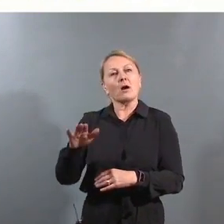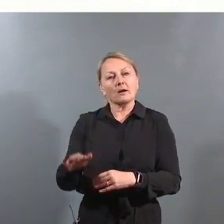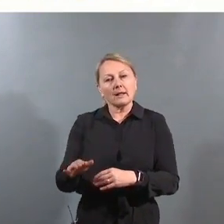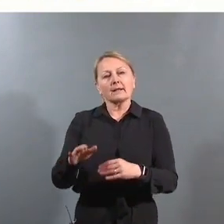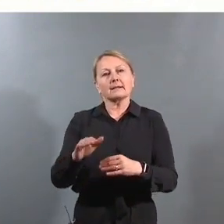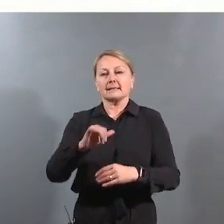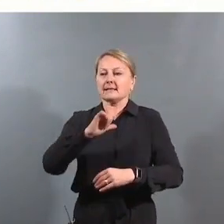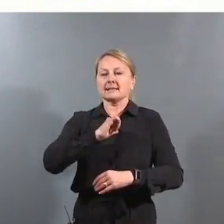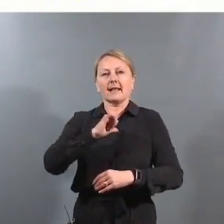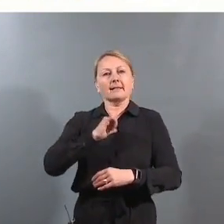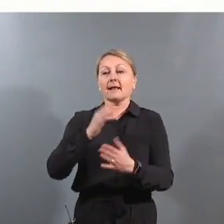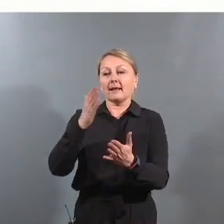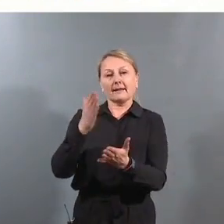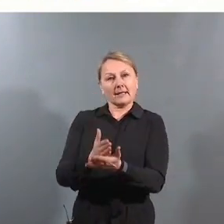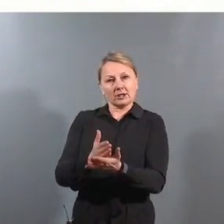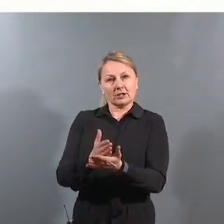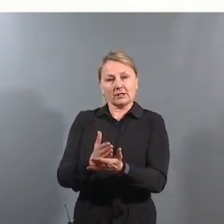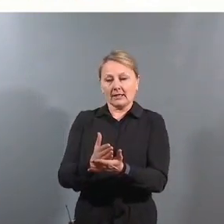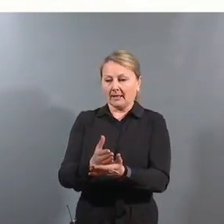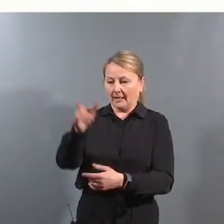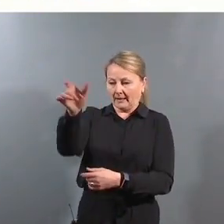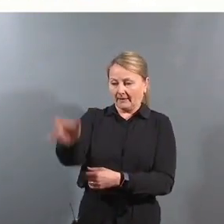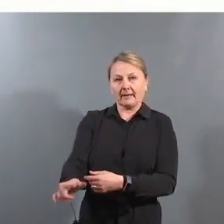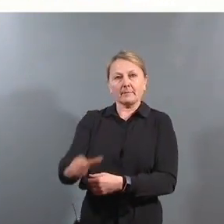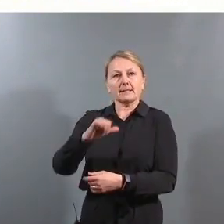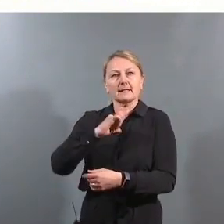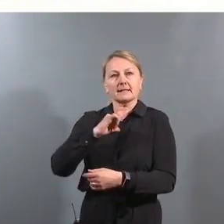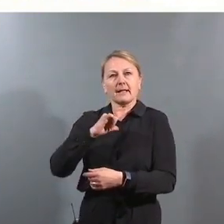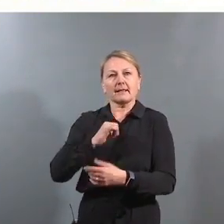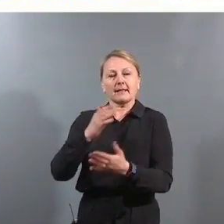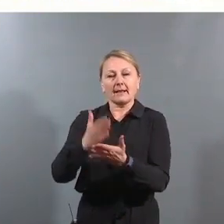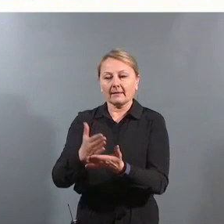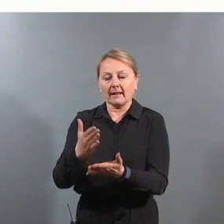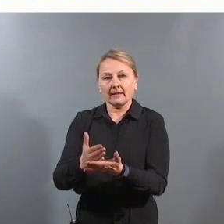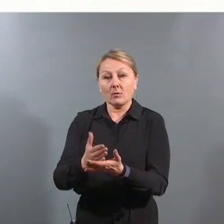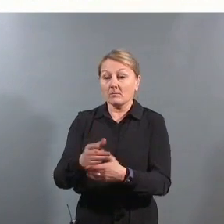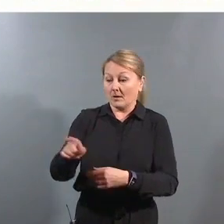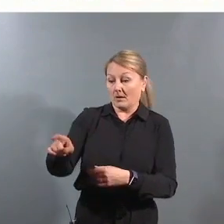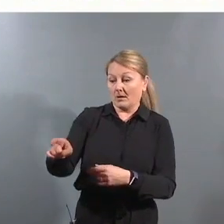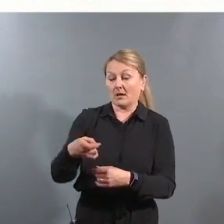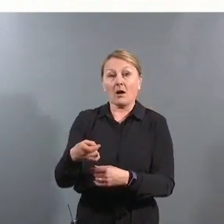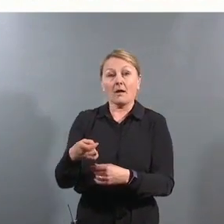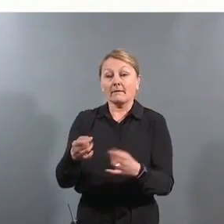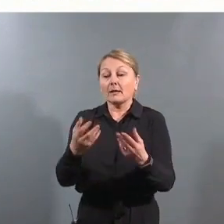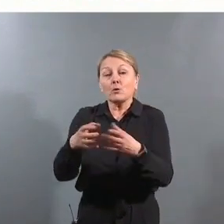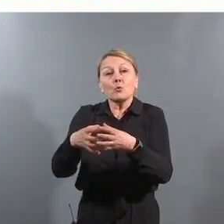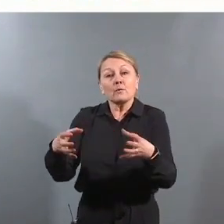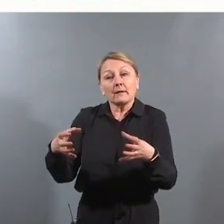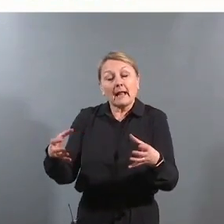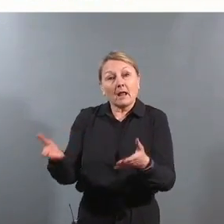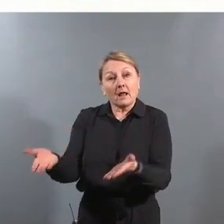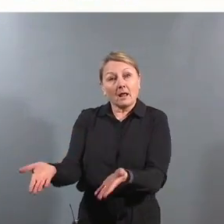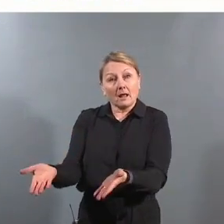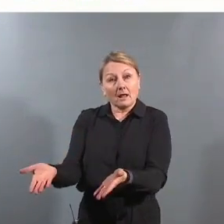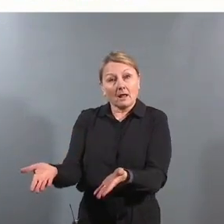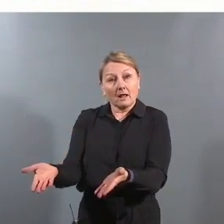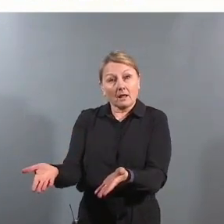et selvstendig rettslig individ, med selvstendige rettigheter og med krav til hvilken utvikling de skal ha.